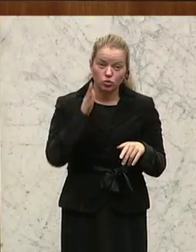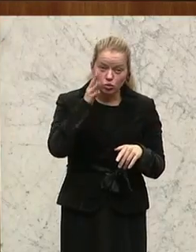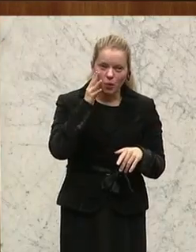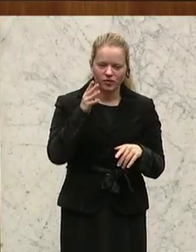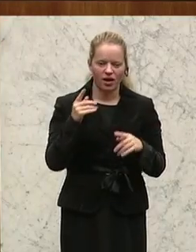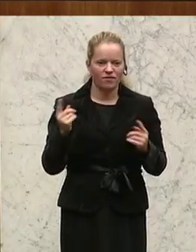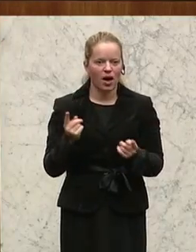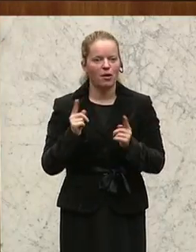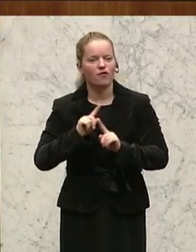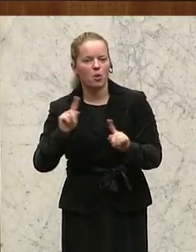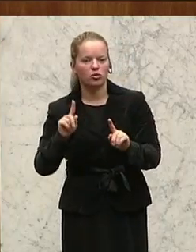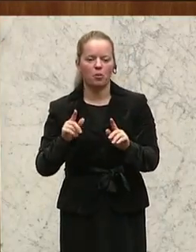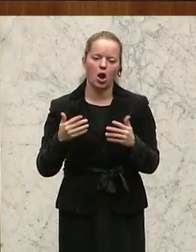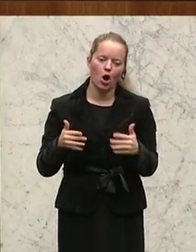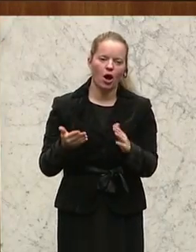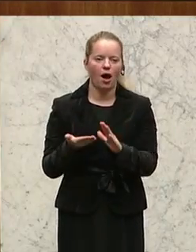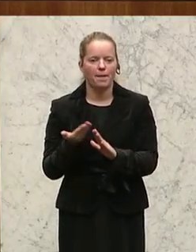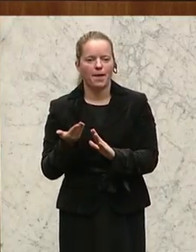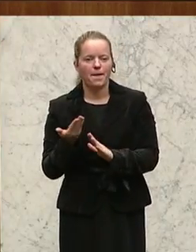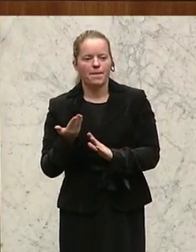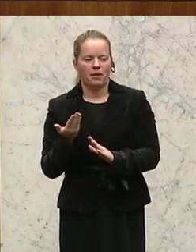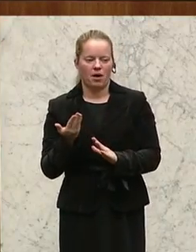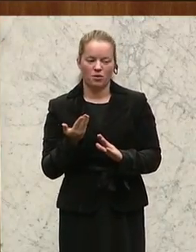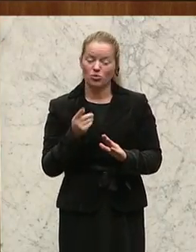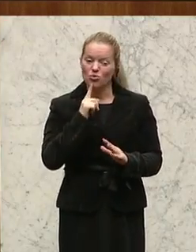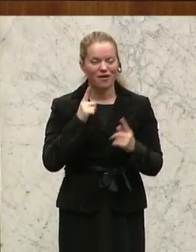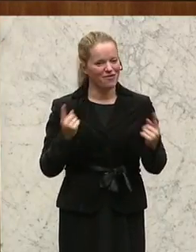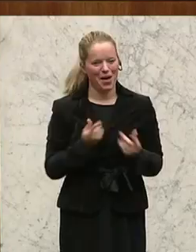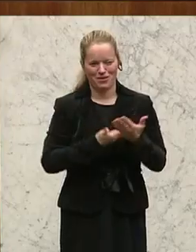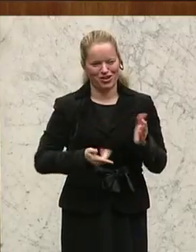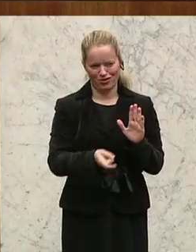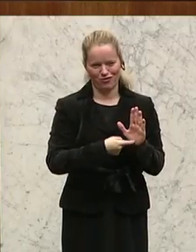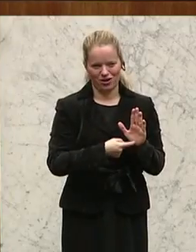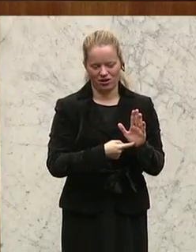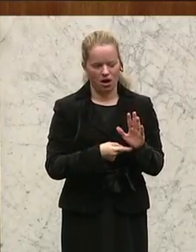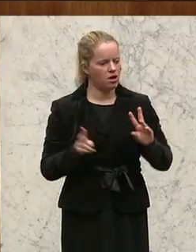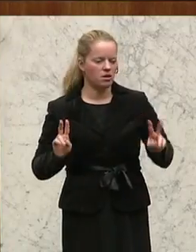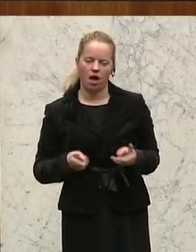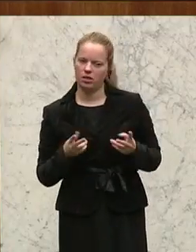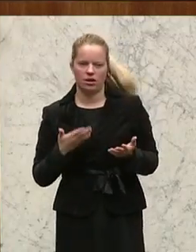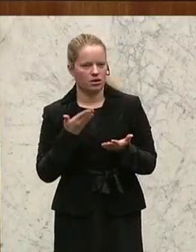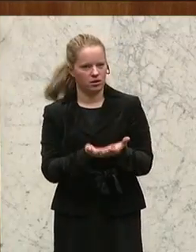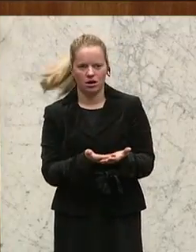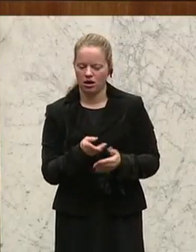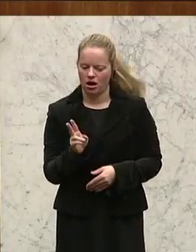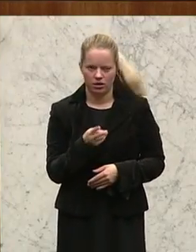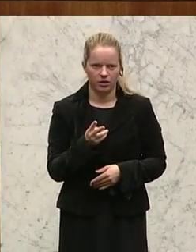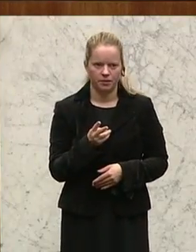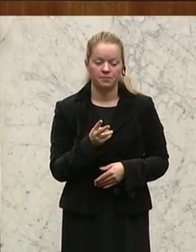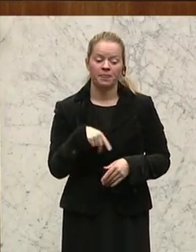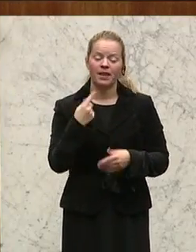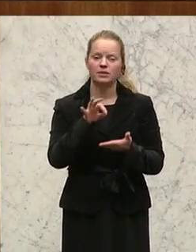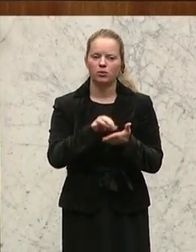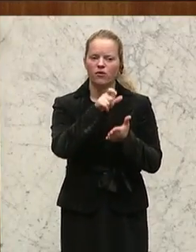Werbeverbotes, was nur die Werbewirtschaft will, dem kann man nicht entgegentreten. Nächster Punkt, Führerscheingesetz neu.